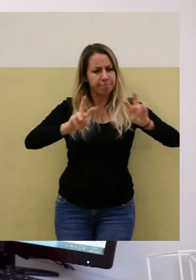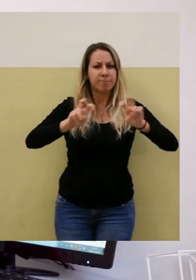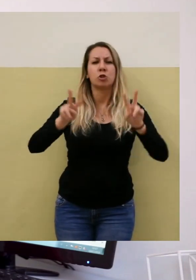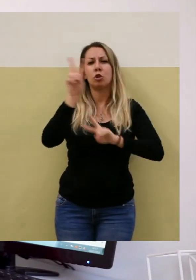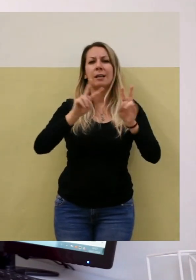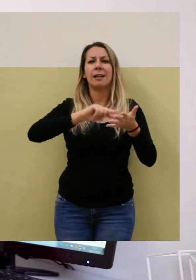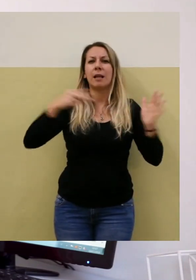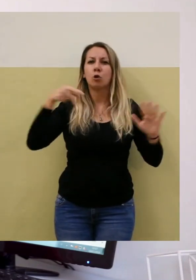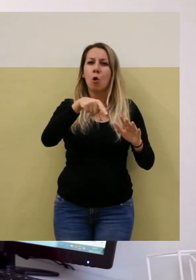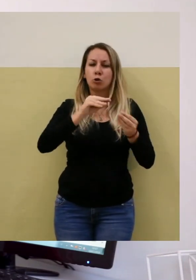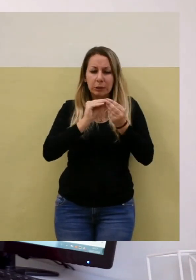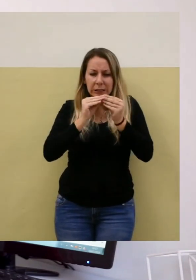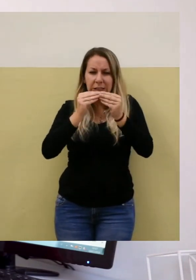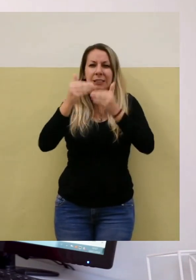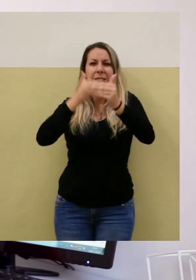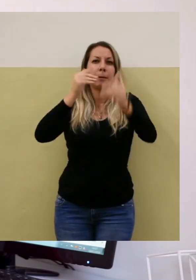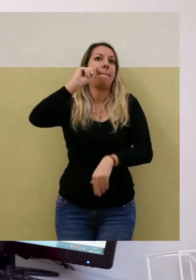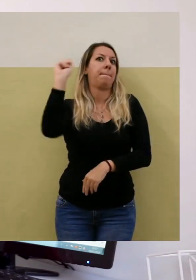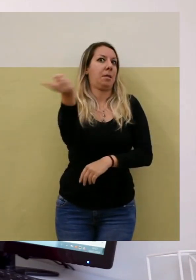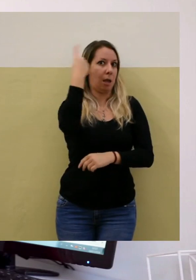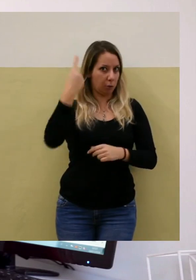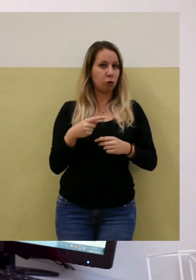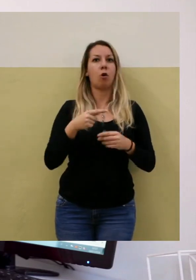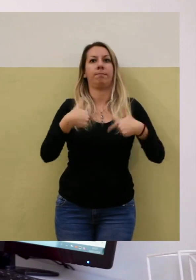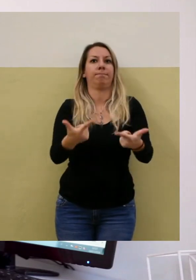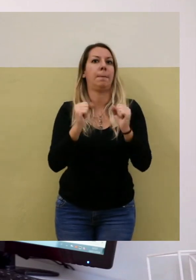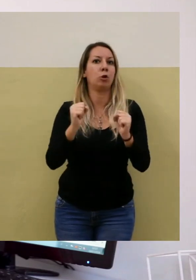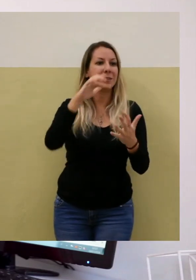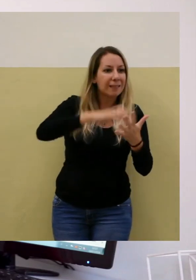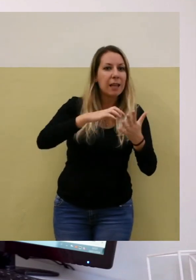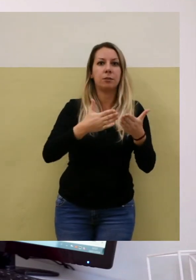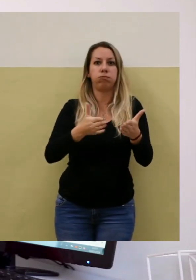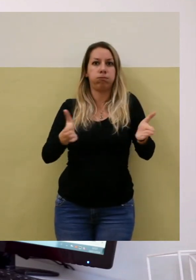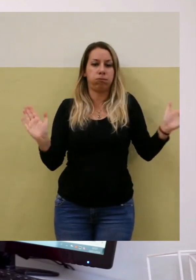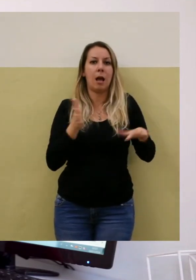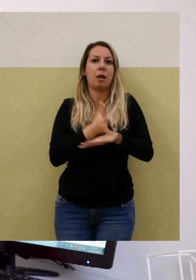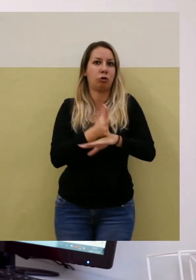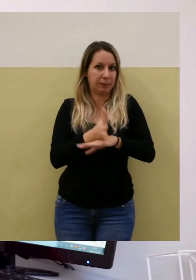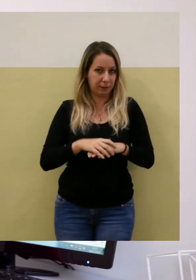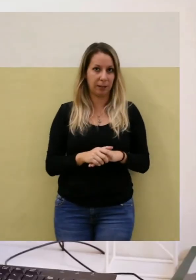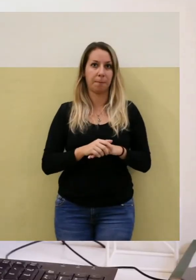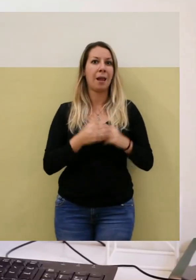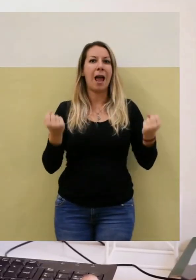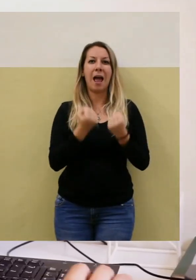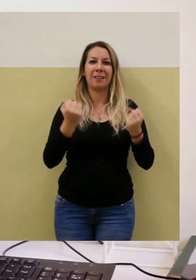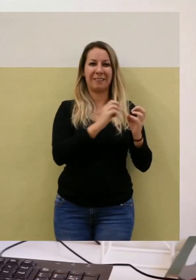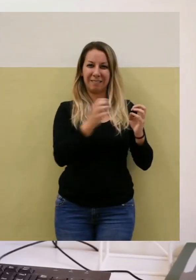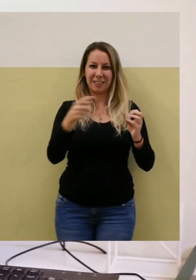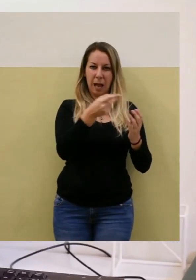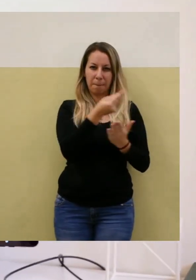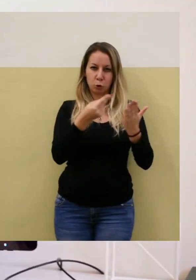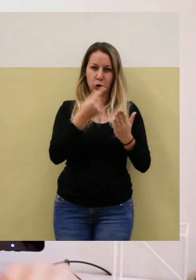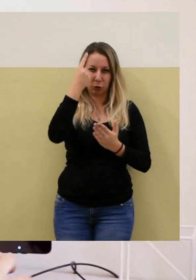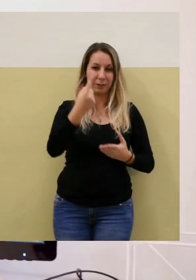tecnologie assistive In particolare relative a testi scientifici Tutte queste attività rientrano in un progetto che